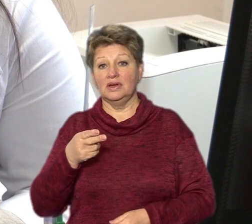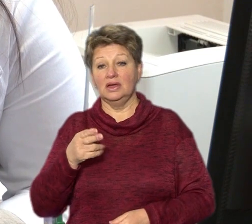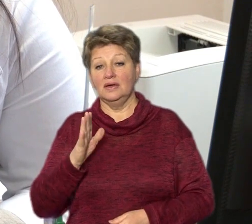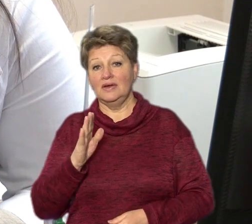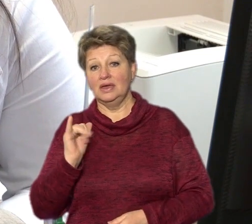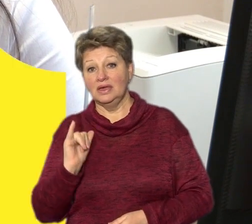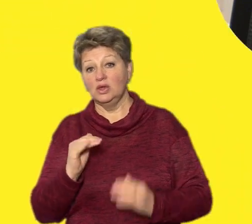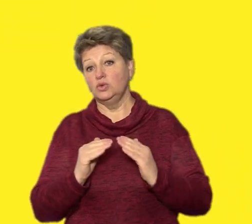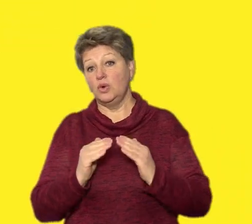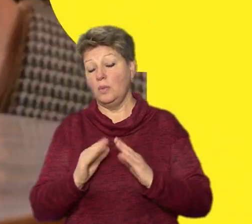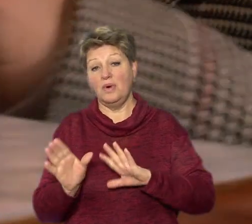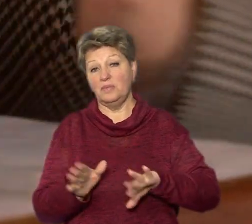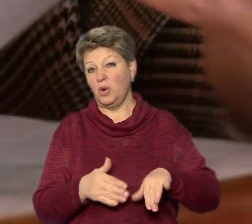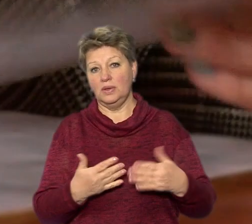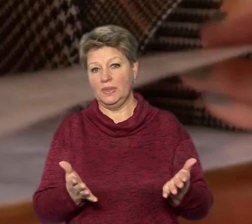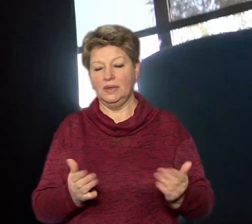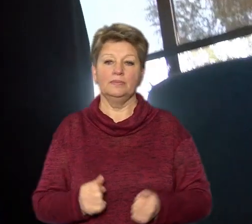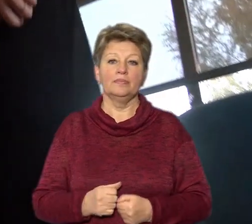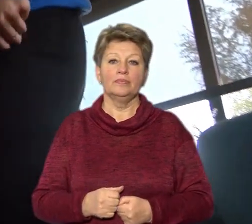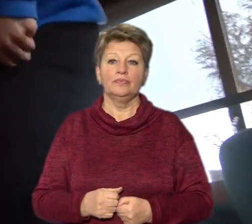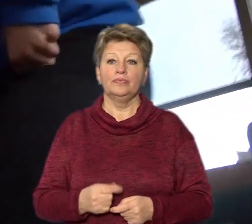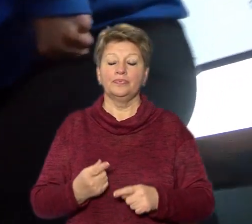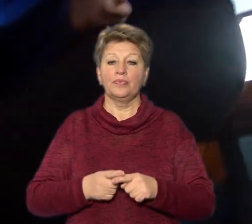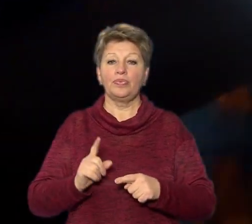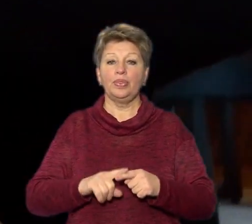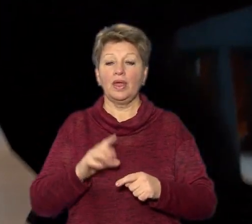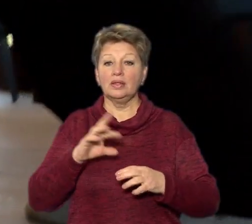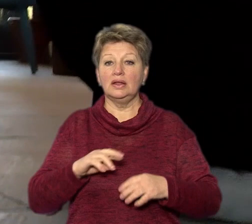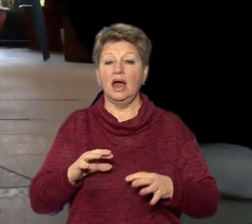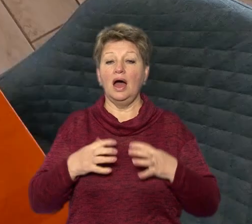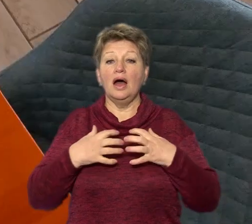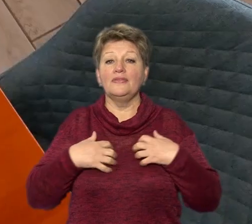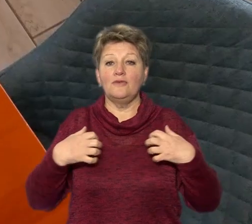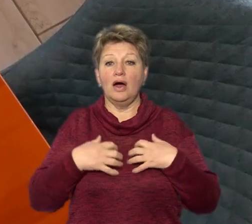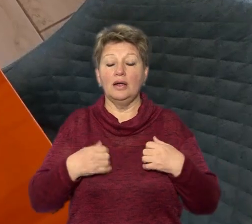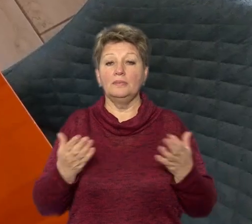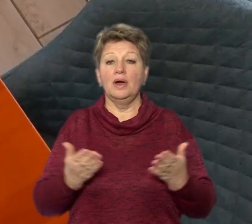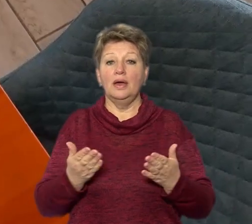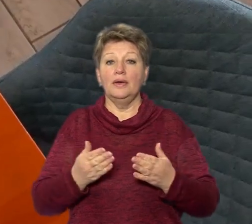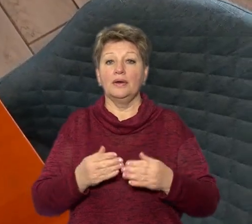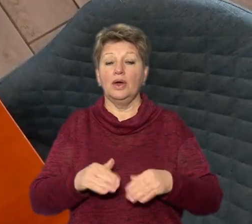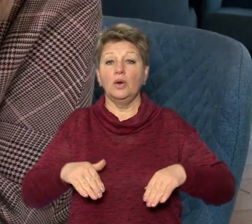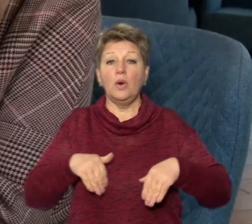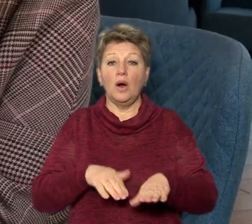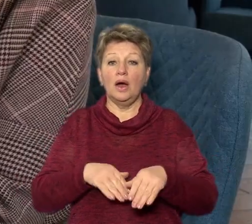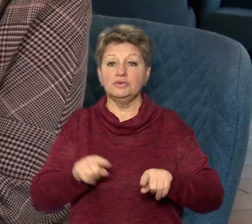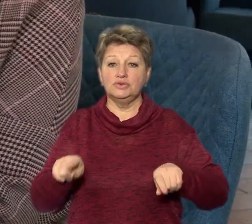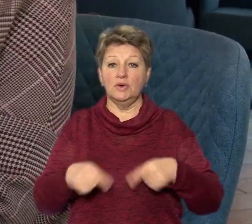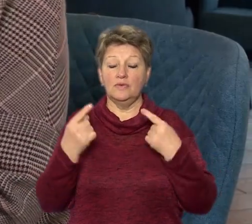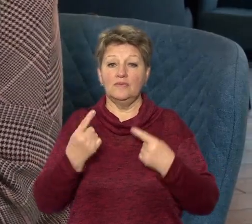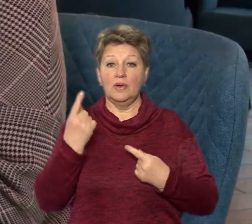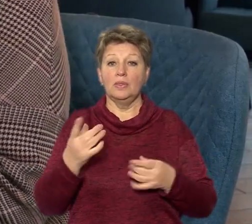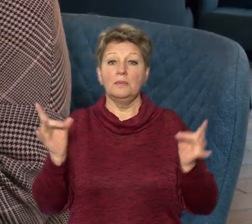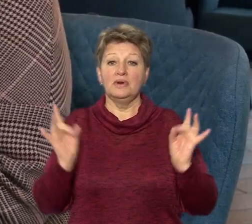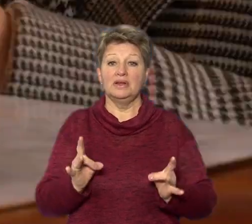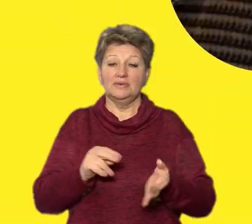вдома пролікуюсь і все пройде. Папучіно для тварин. Яку акцію організували в одному з ресторанів Черкас. Сюди можна